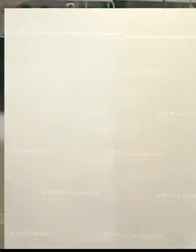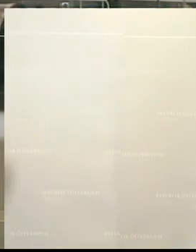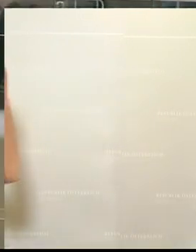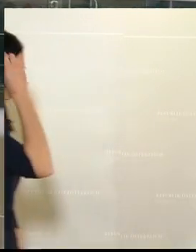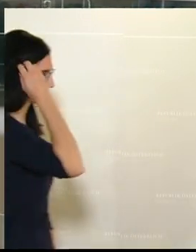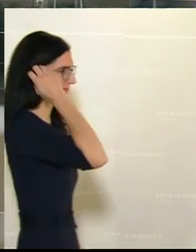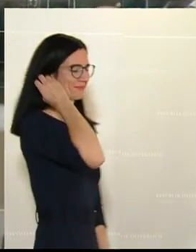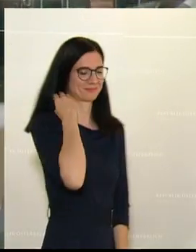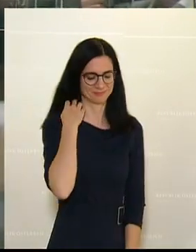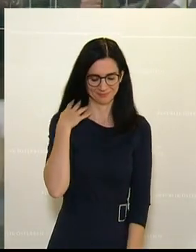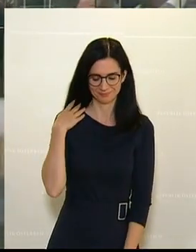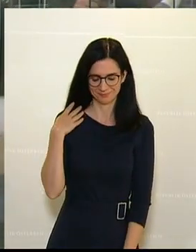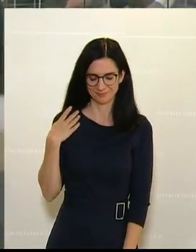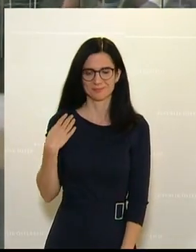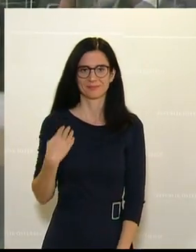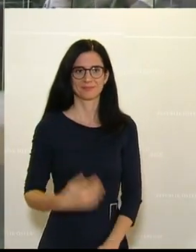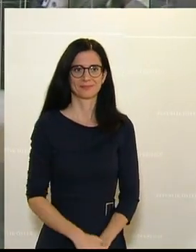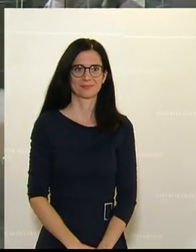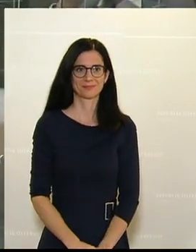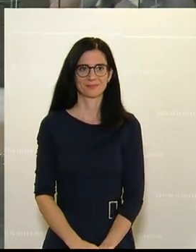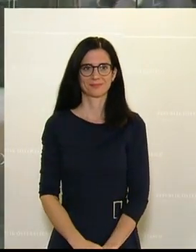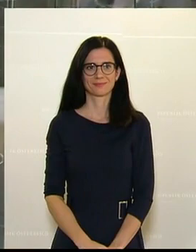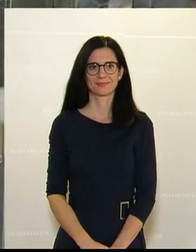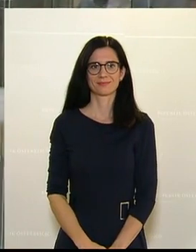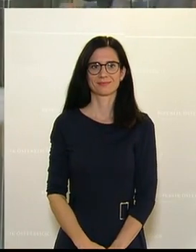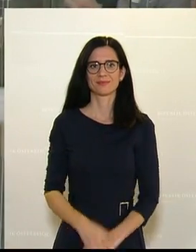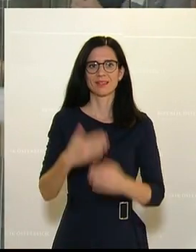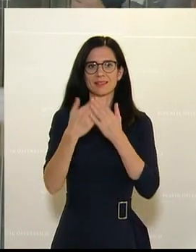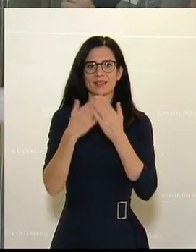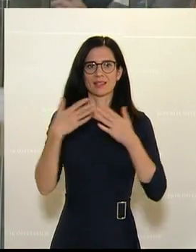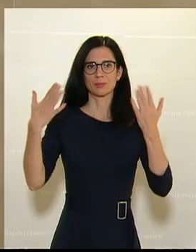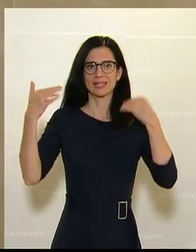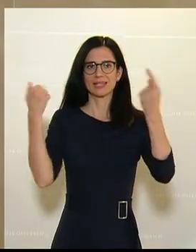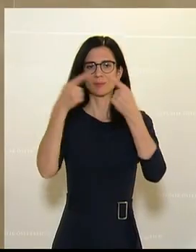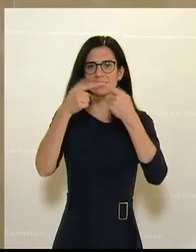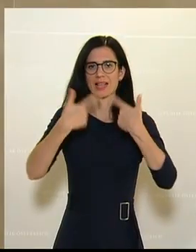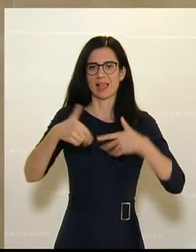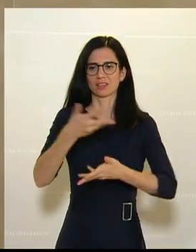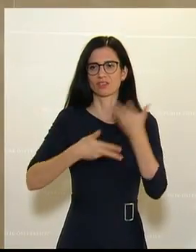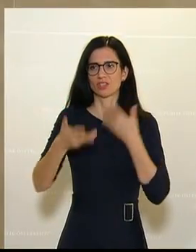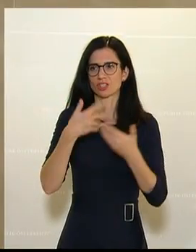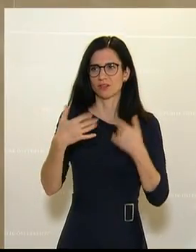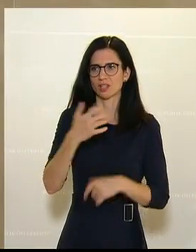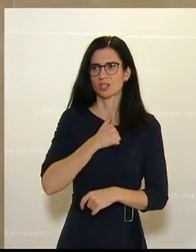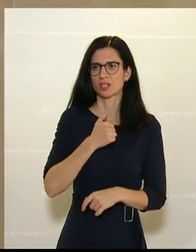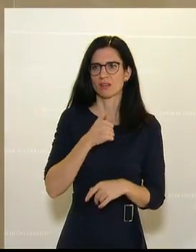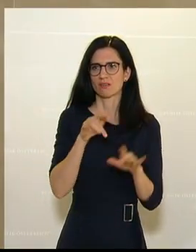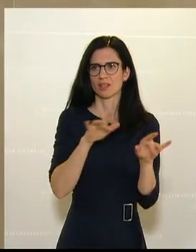Bei aller Entwicklung werden wir um die Erreichung der Klimaziele auch in der Landwirtschaft nicht umherkommen.